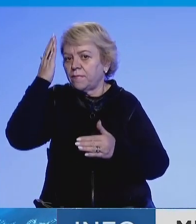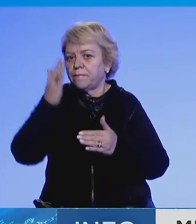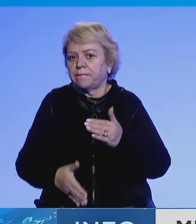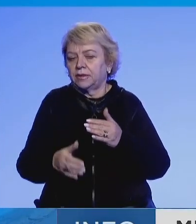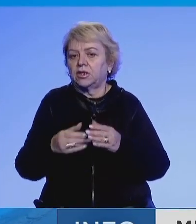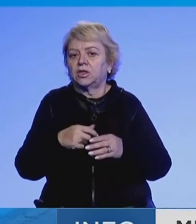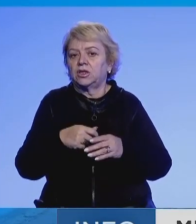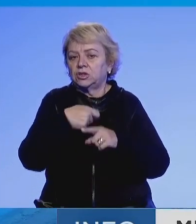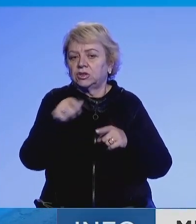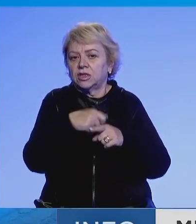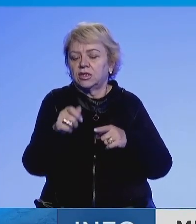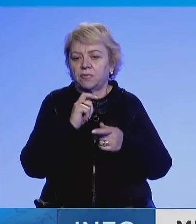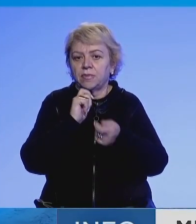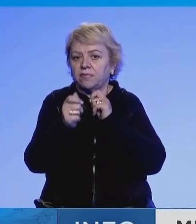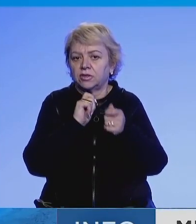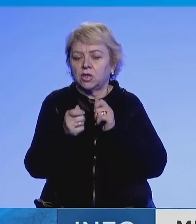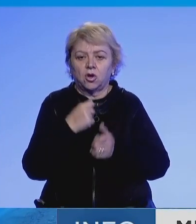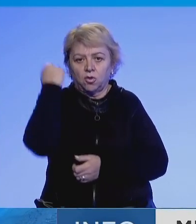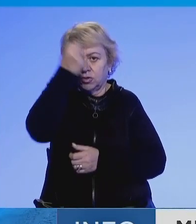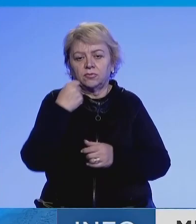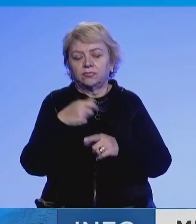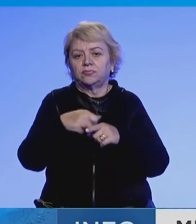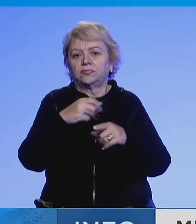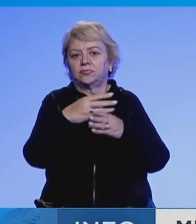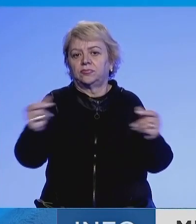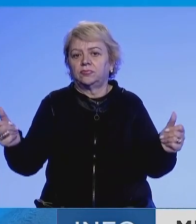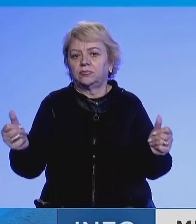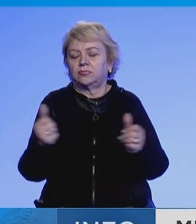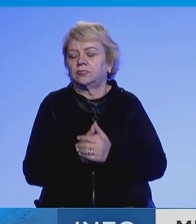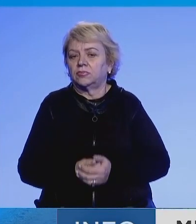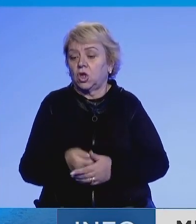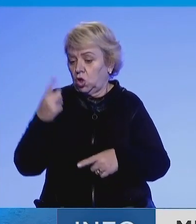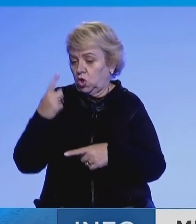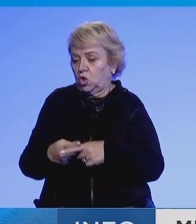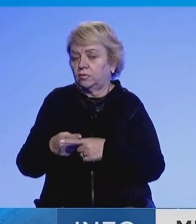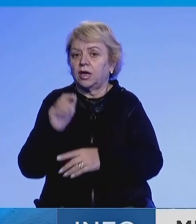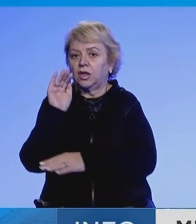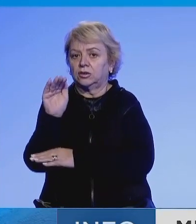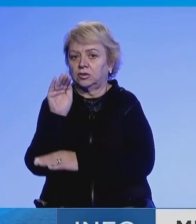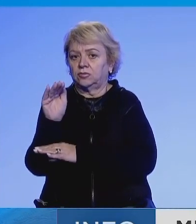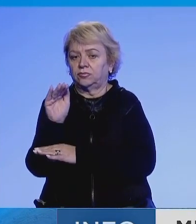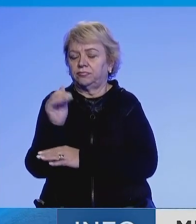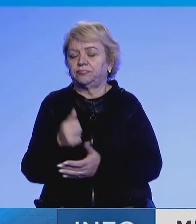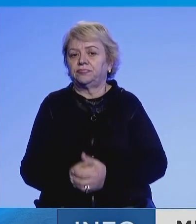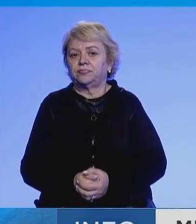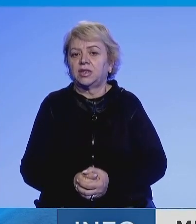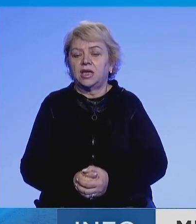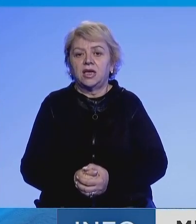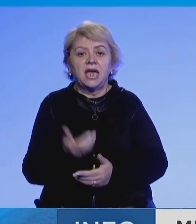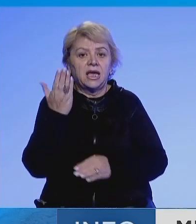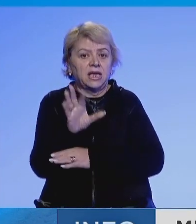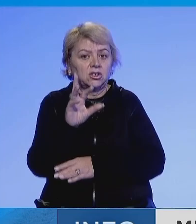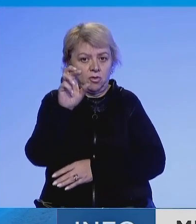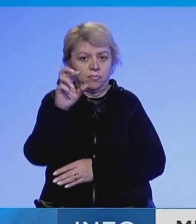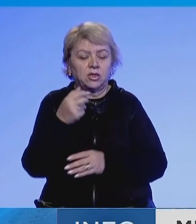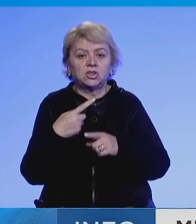dhe të aritur një marveshje me Kosovën për normalizimin e mardhënjeve. Konkretisht, ljëzur me deklaratat e Skobarit